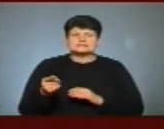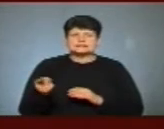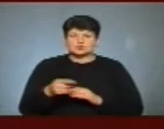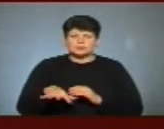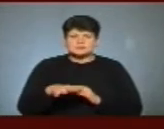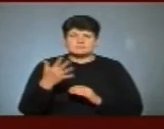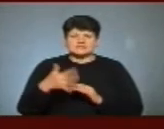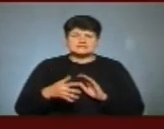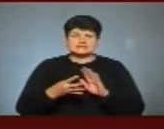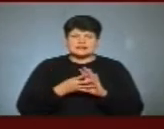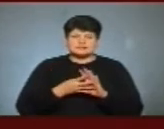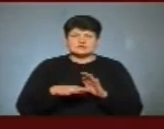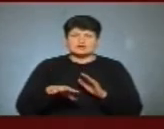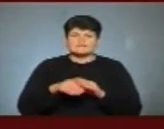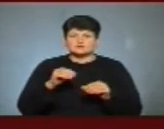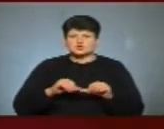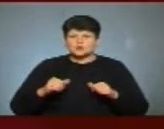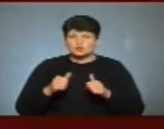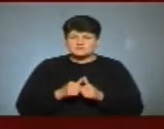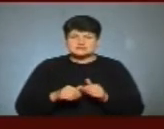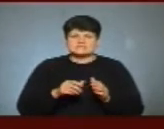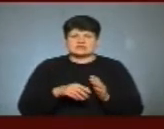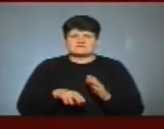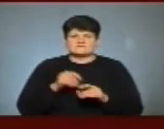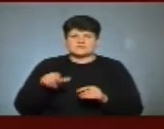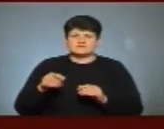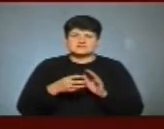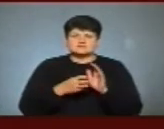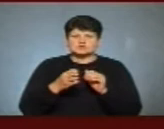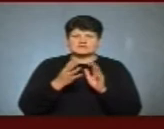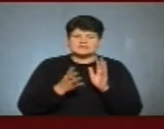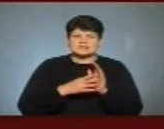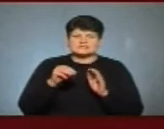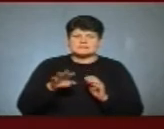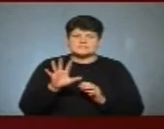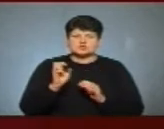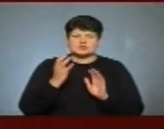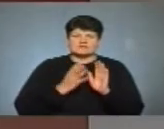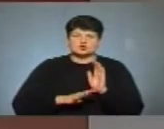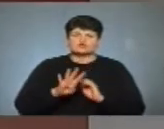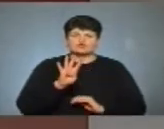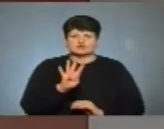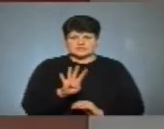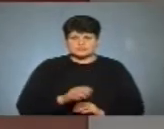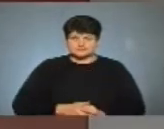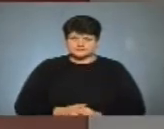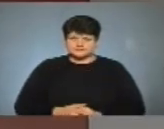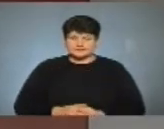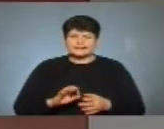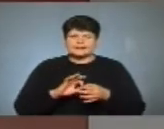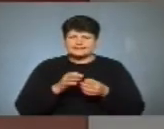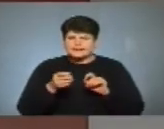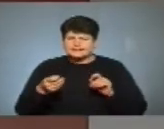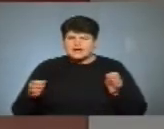територіальних виборчих комісій, виборці 819 594. Отже, детальніше